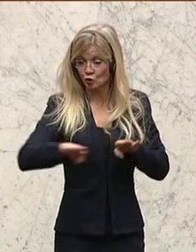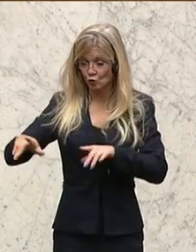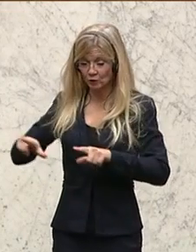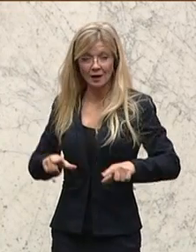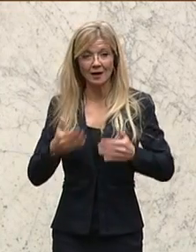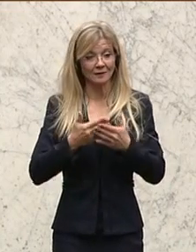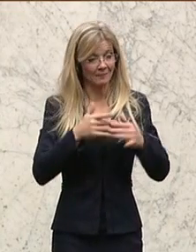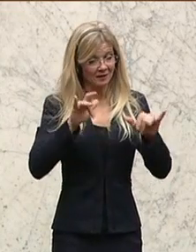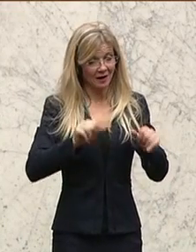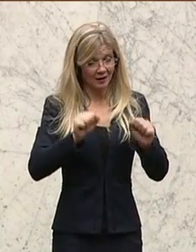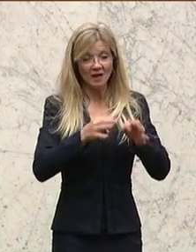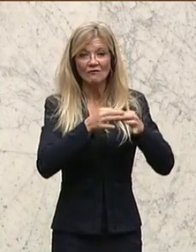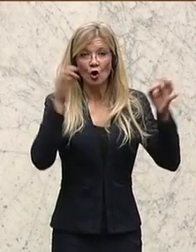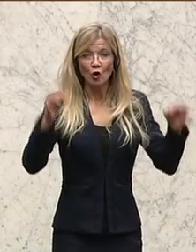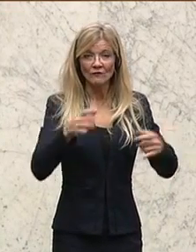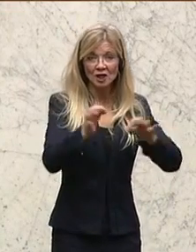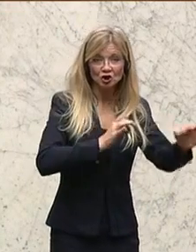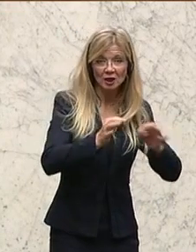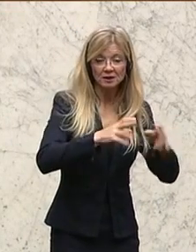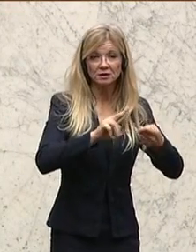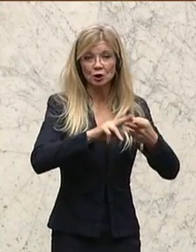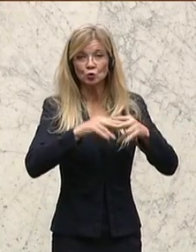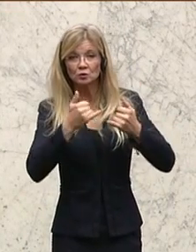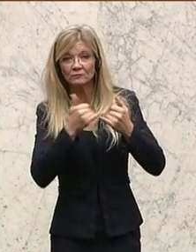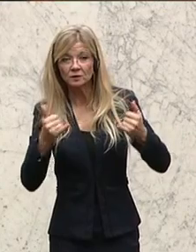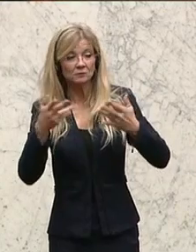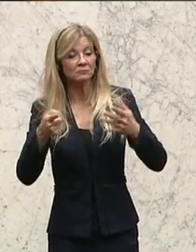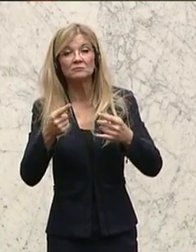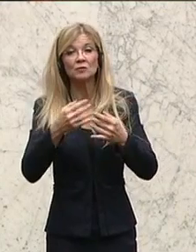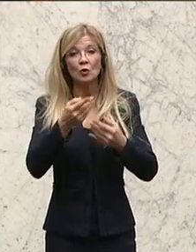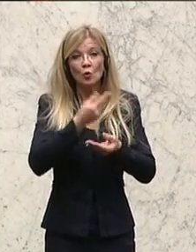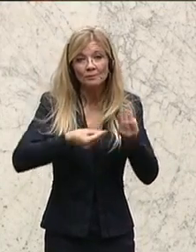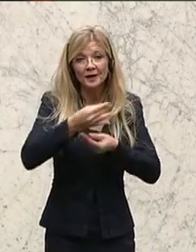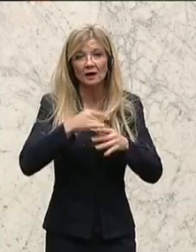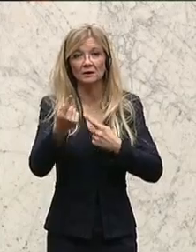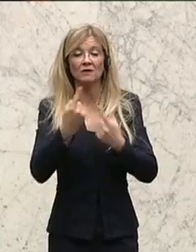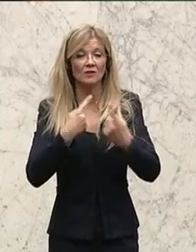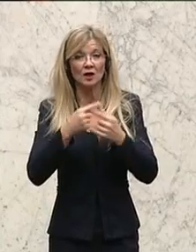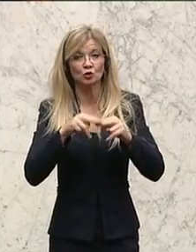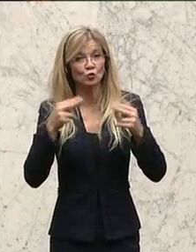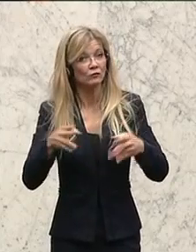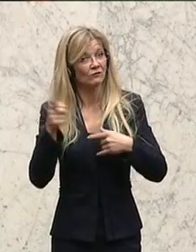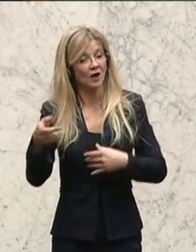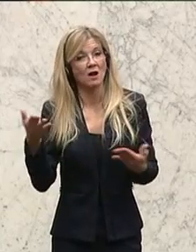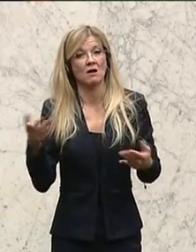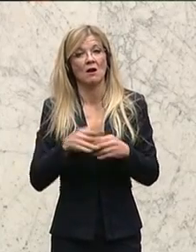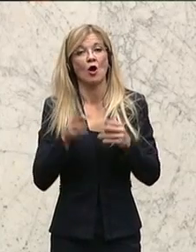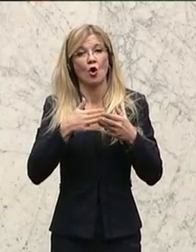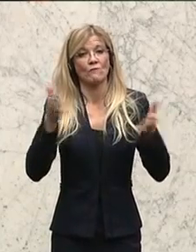Veröffentlichung von Statistiken über Straßenverkehrsunfällen mit Personenschaden auf öffentlichen Straßen